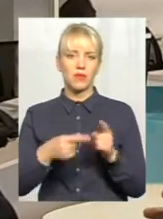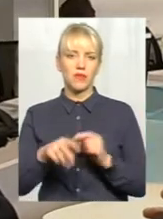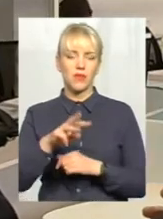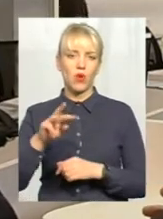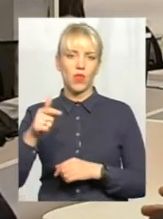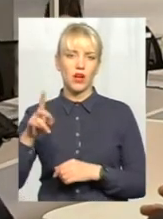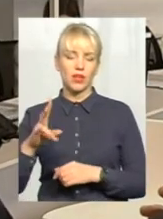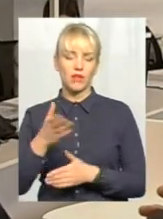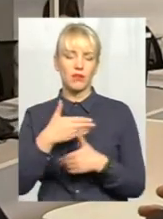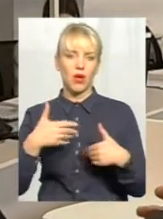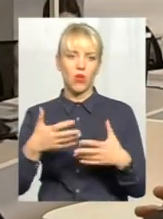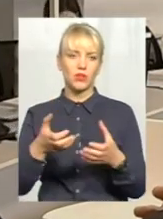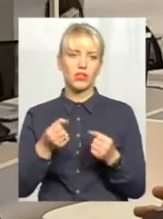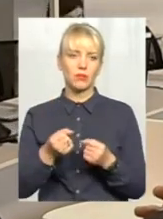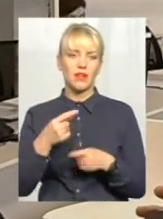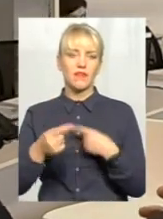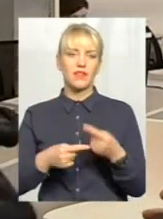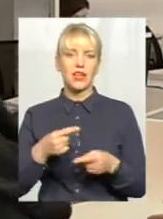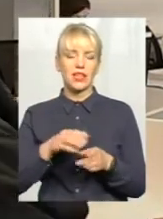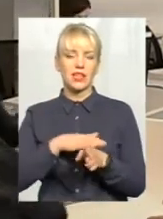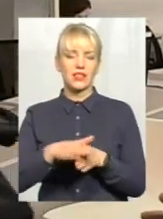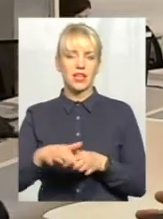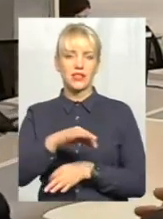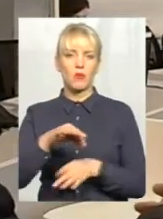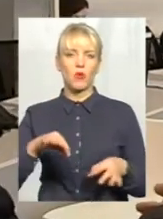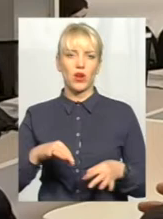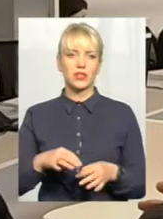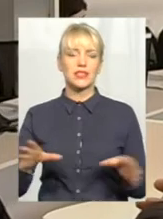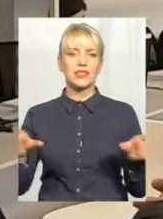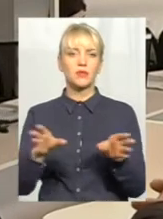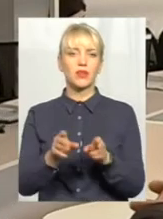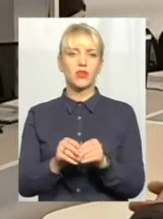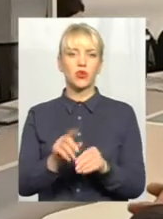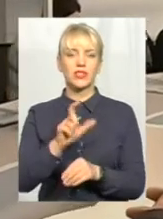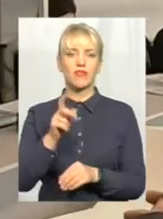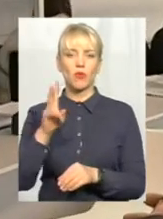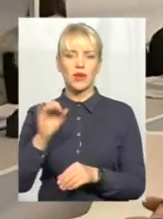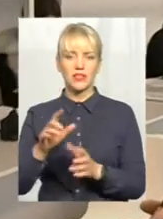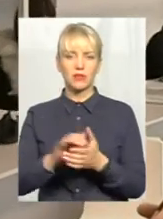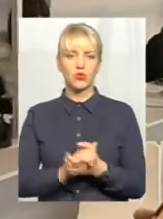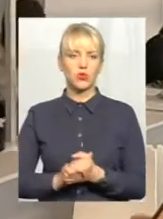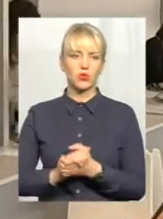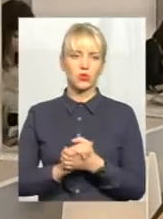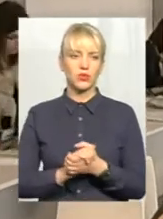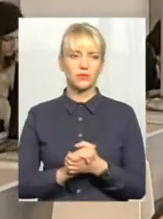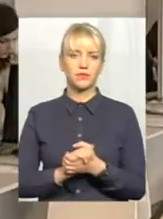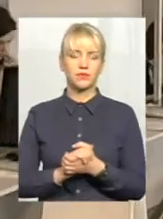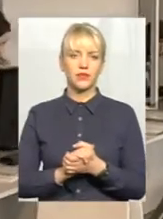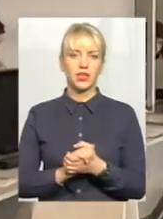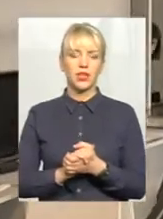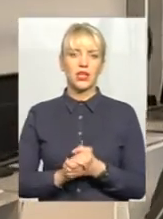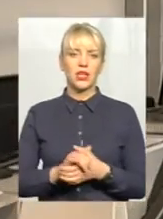гривень – ми отримали внаслідок реалізації проєкту спільного з Європейським Союзом, це Юлійці Європою,